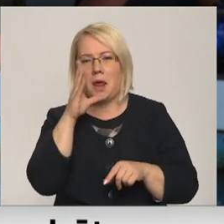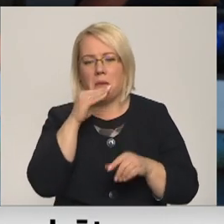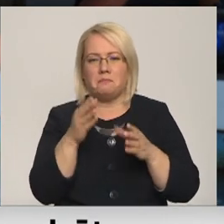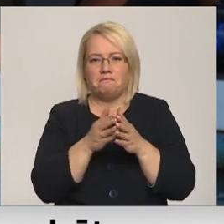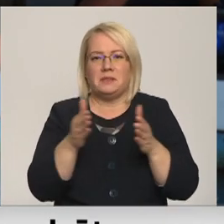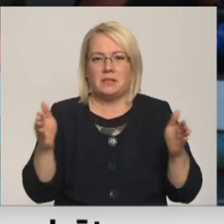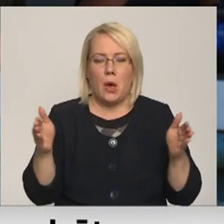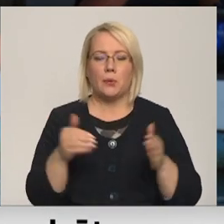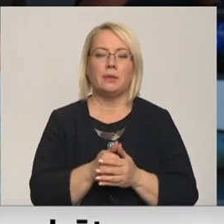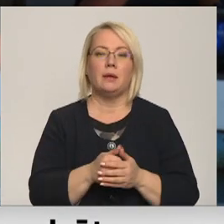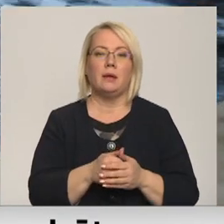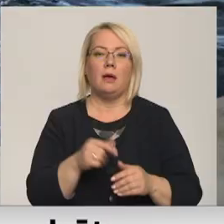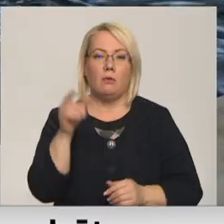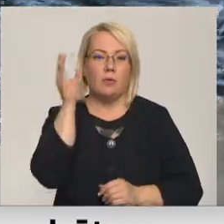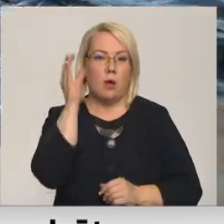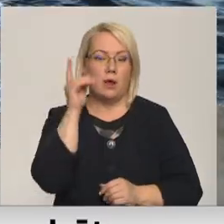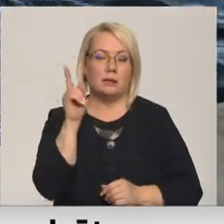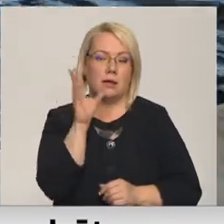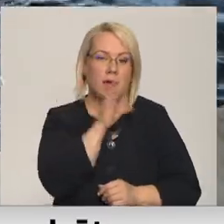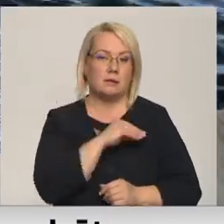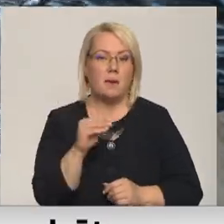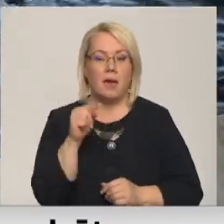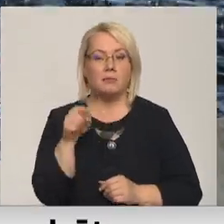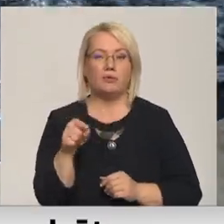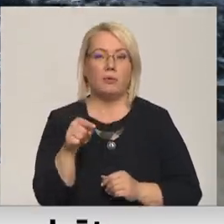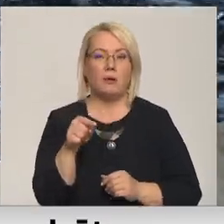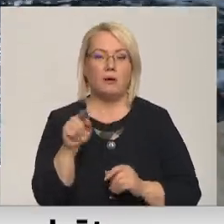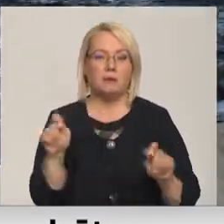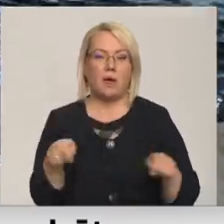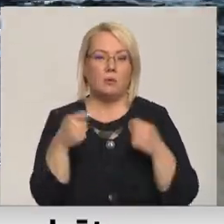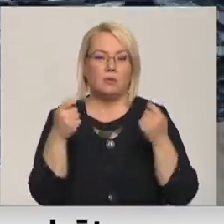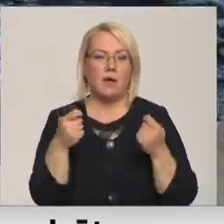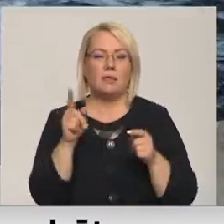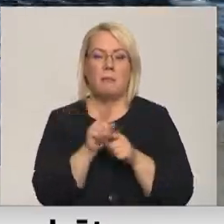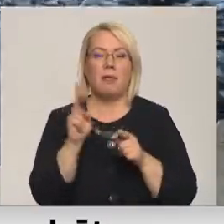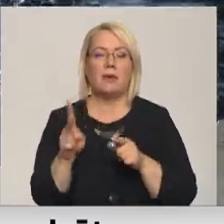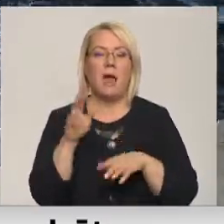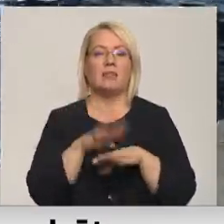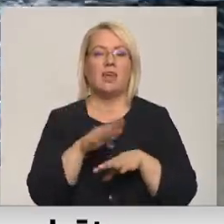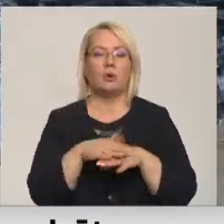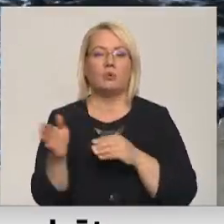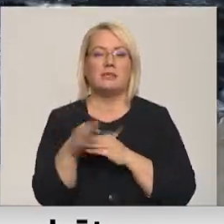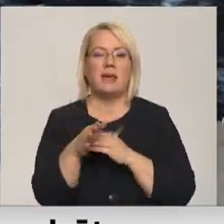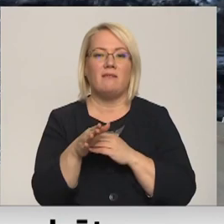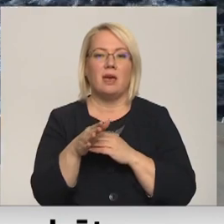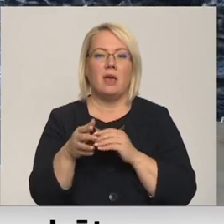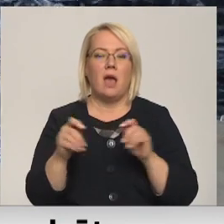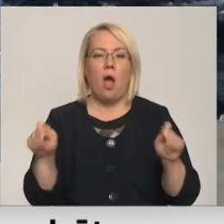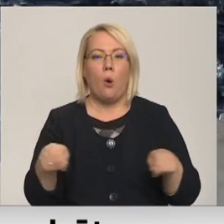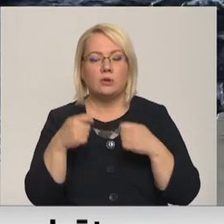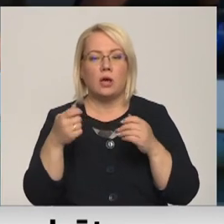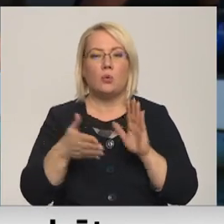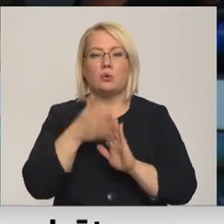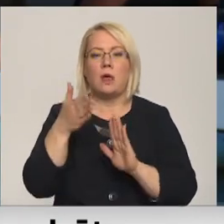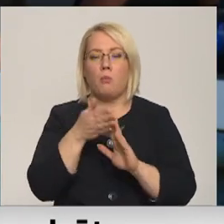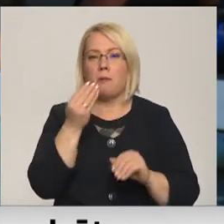ka ir teorētiski absolūti. Ir iespējams mums arī, kā tirgu zivs audzēt, uzlabojot barību bāzu,